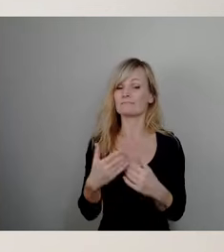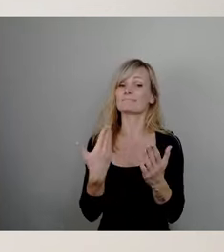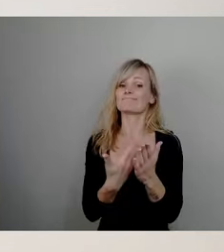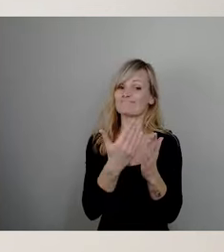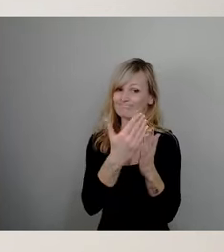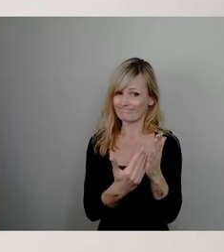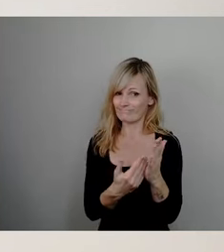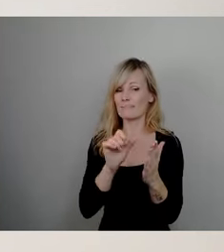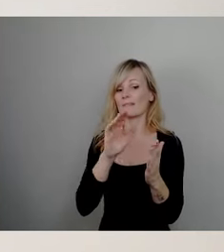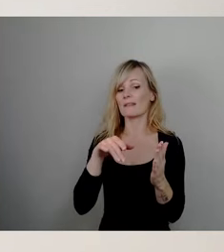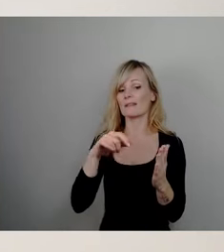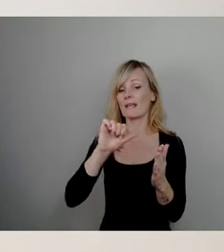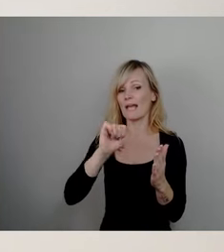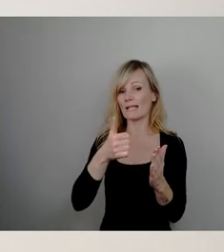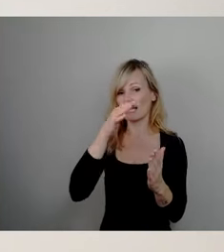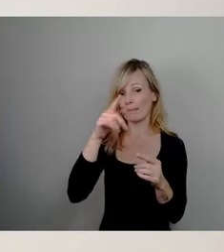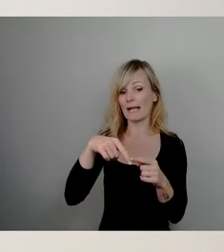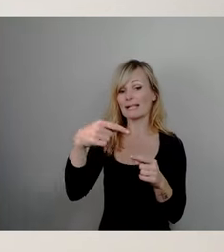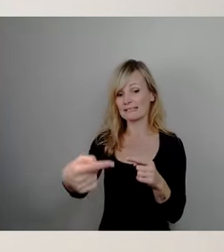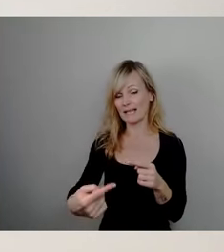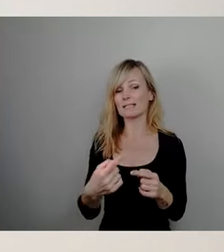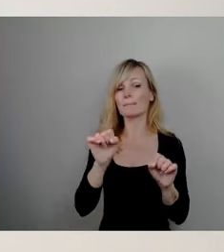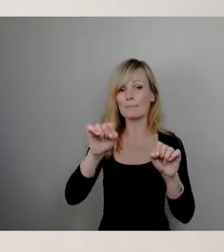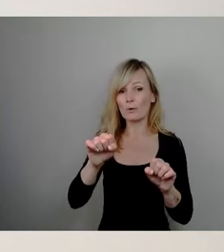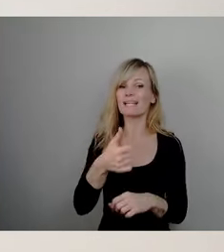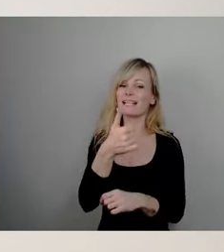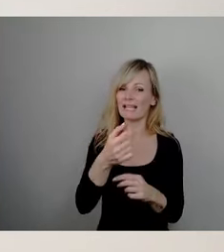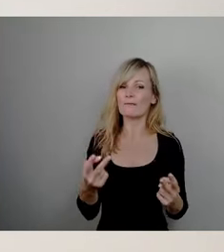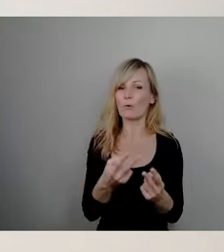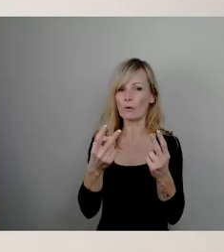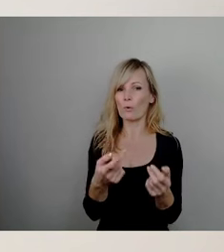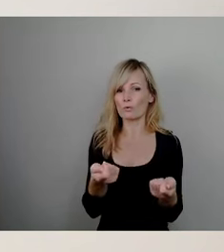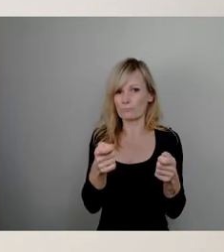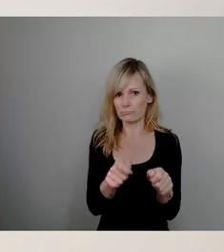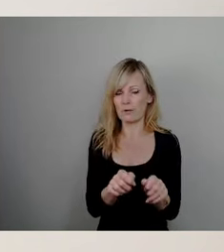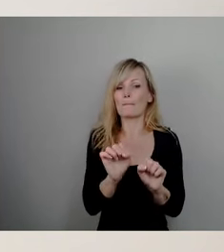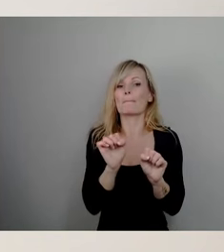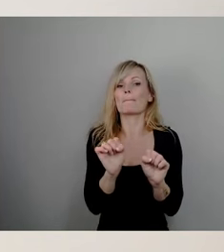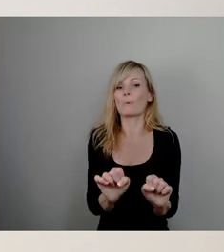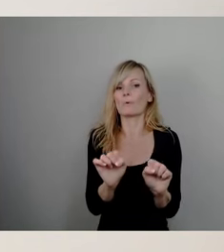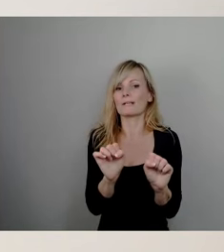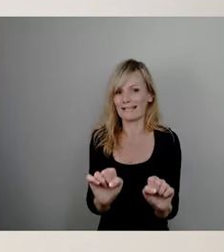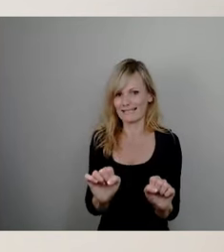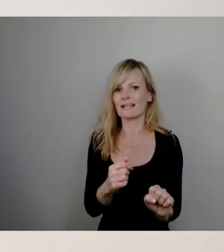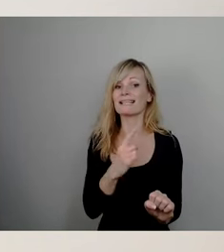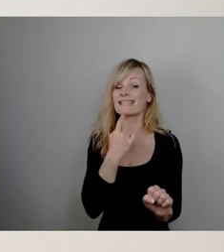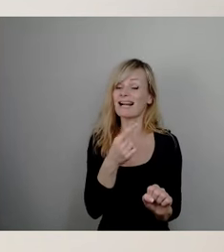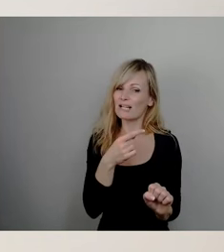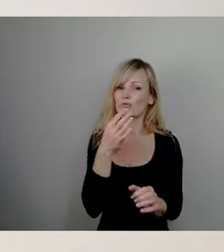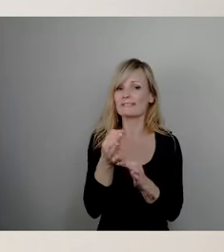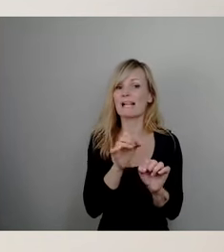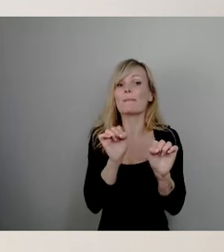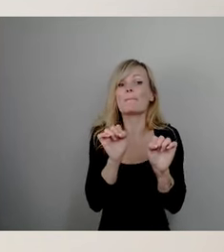dem 1.4. eine Förderung auslaufen könnte. Und ich sage das noch mal explizit im Konjunktiv, weil das